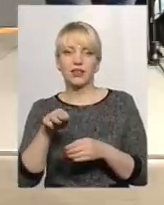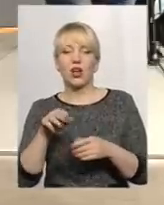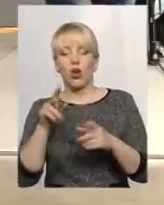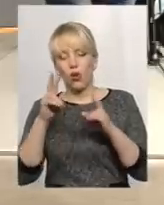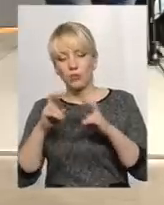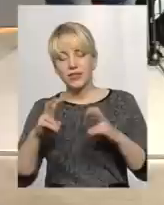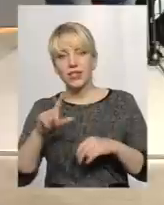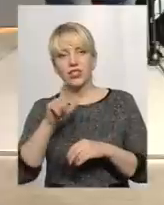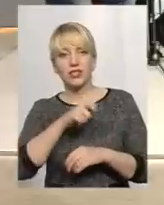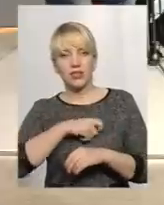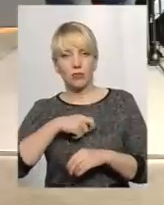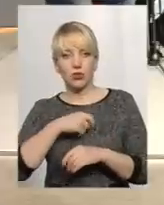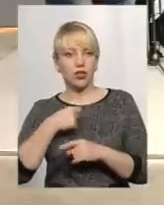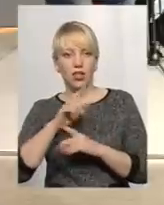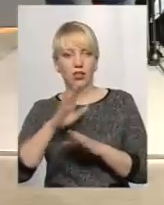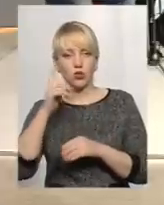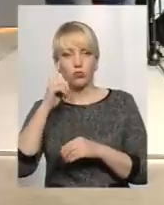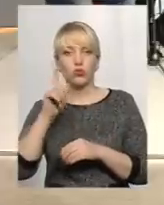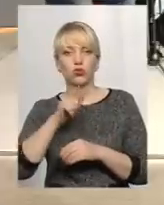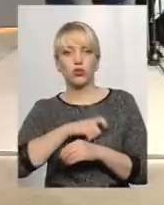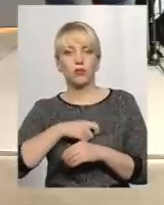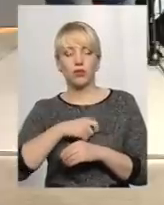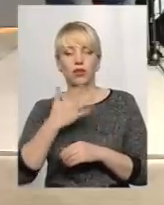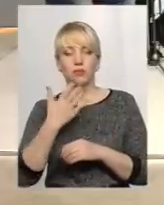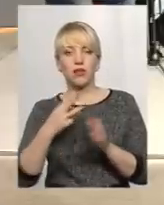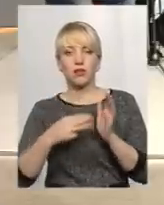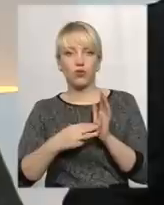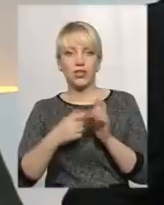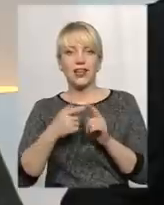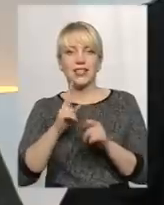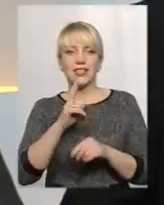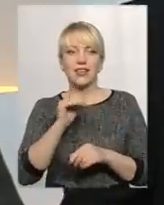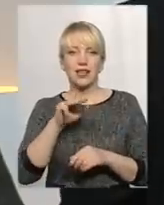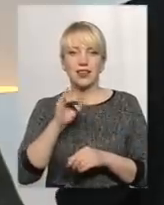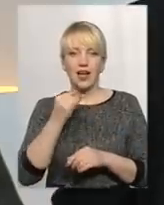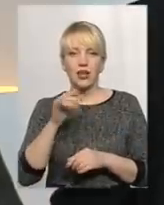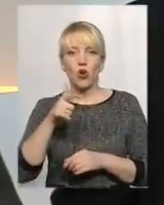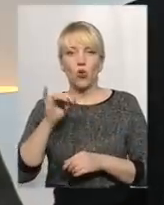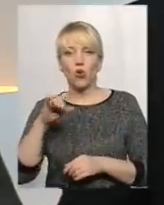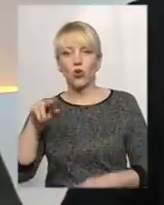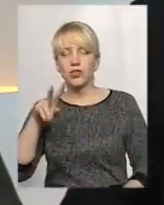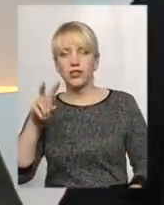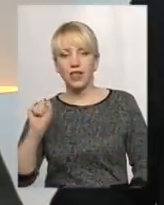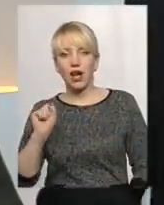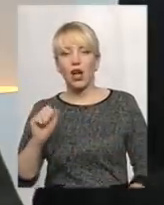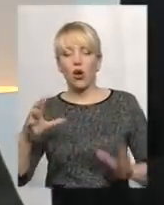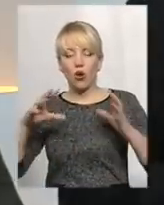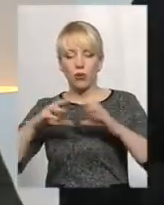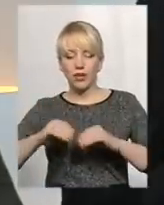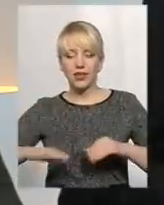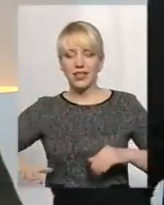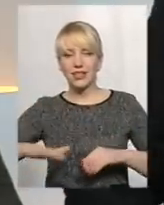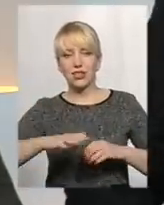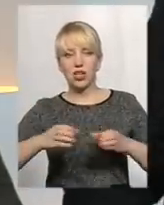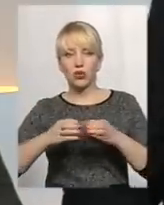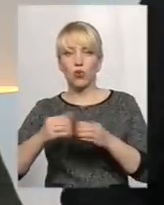люди, депутати, які, як взяти на 58-му кварталі, Китай-Городська об'єдна тренерна громада, є відповідний акт, в мене є він з собою,